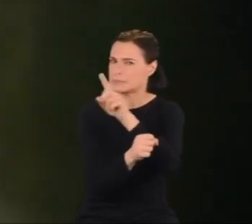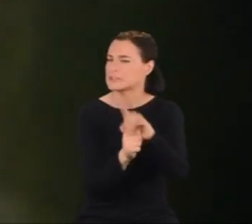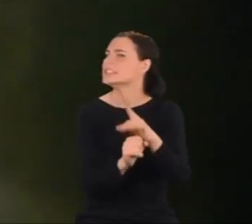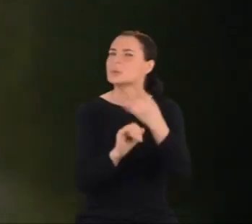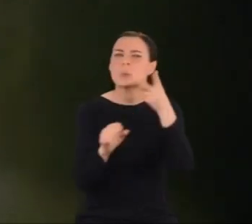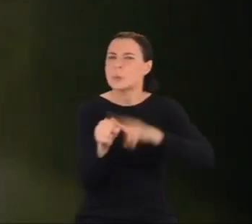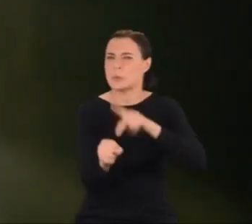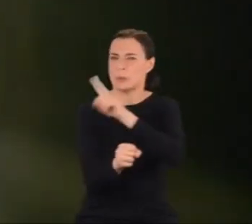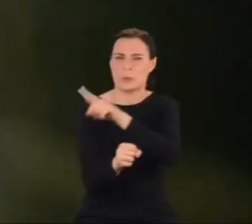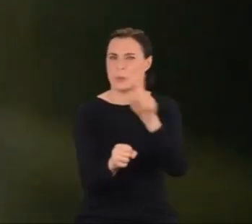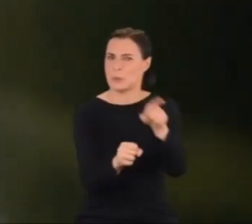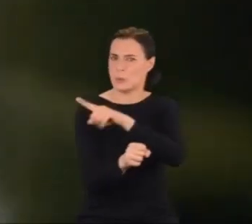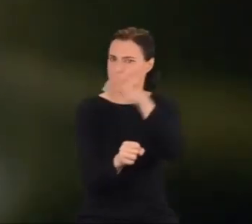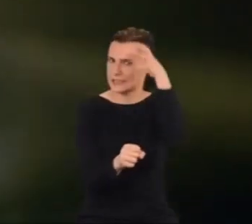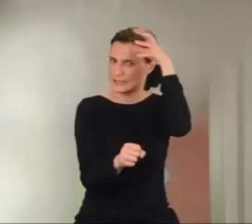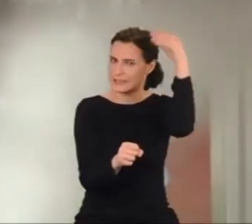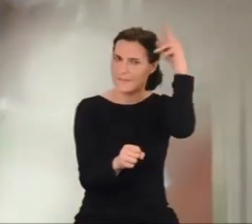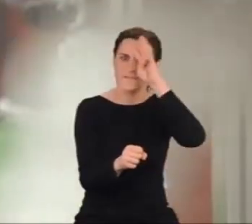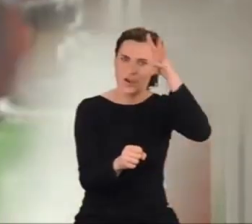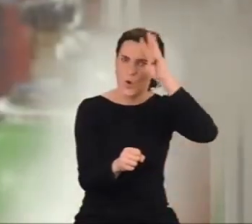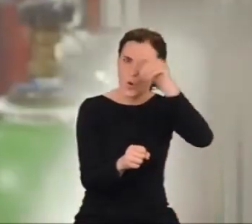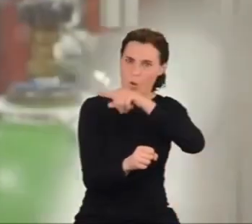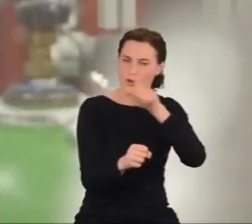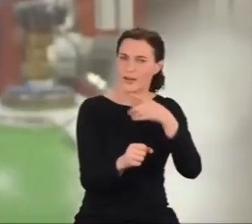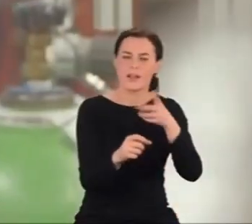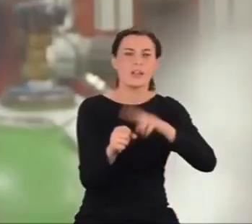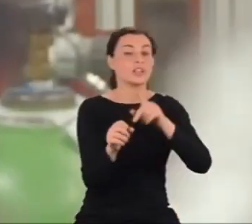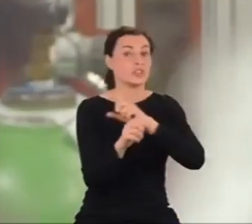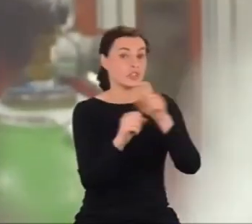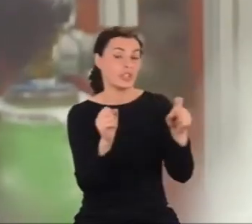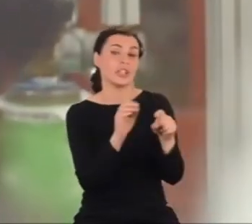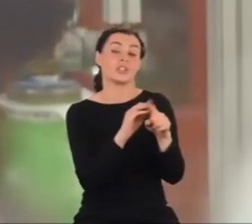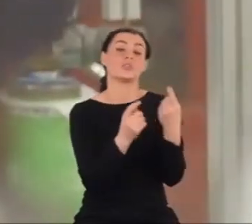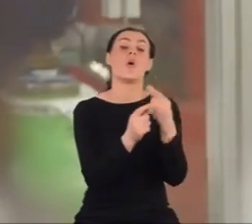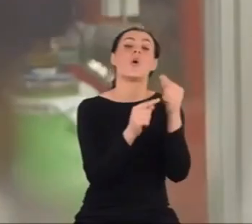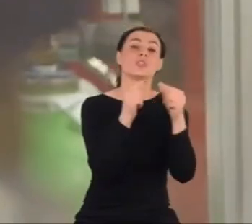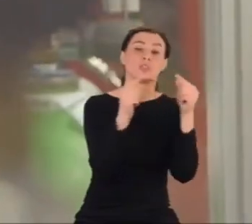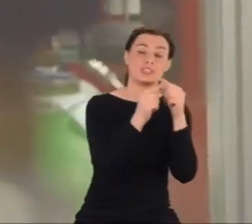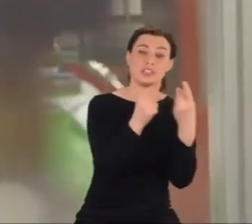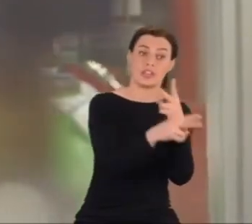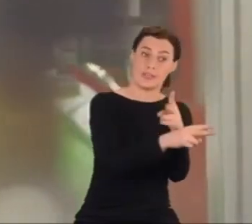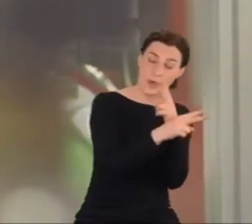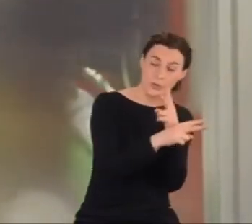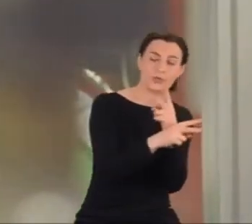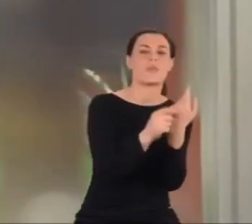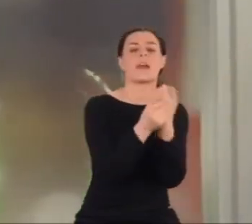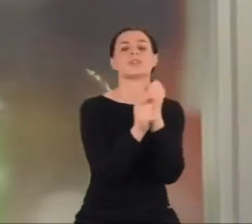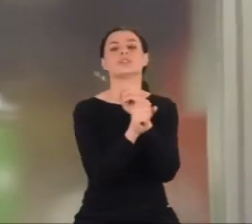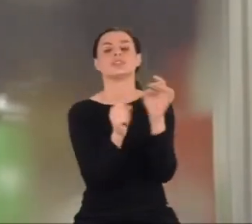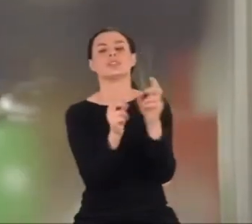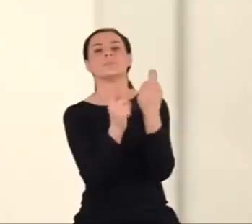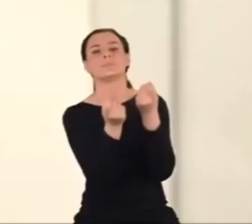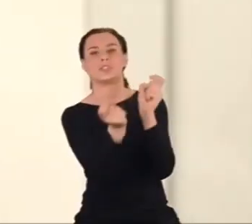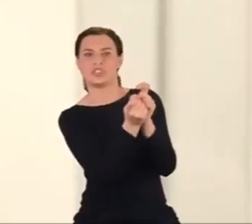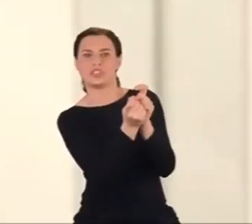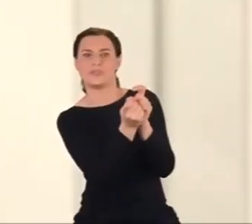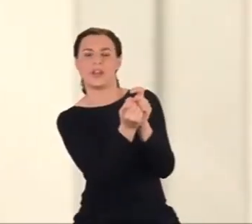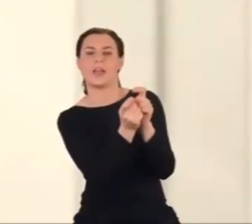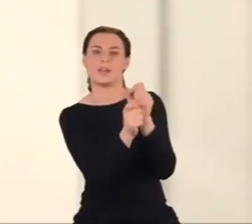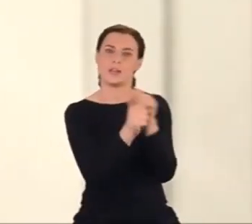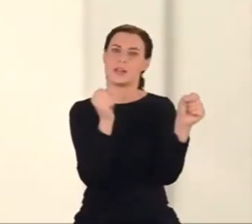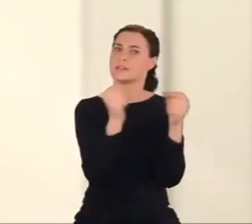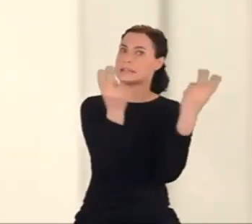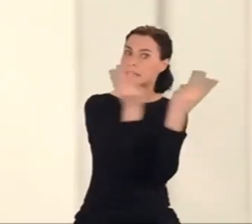Czy neutrina różnią się od swoich antycząsteczek, jak chciał Dirac? Czy przeciwnie,